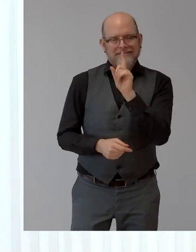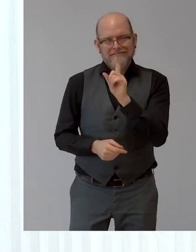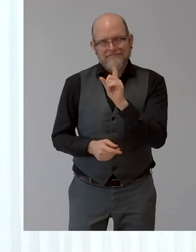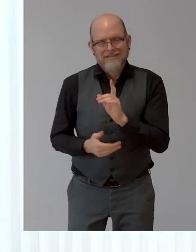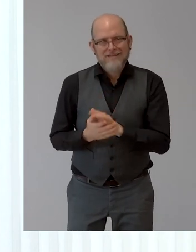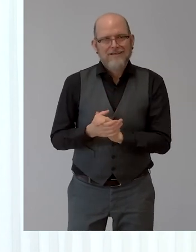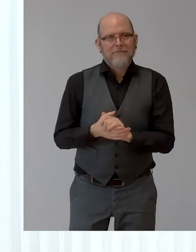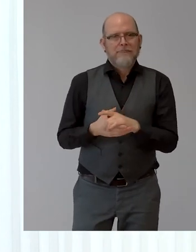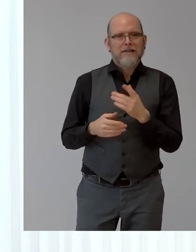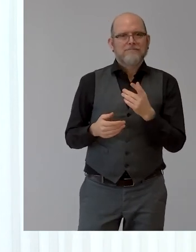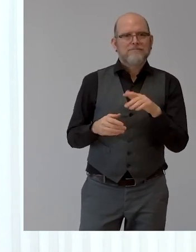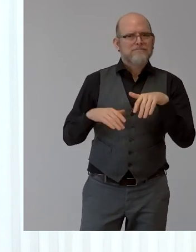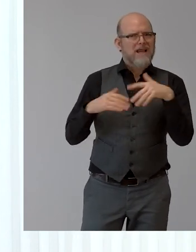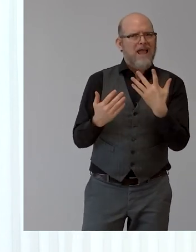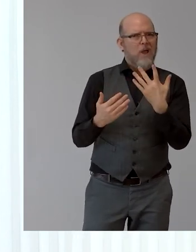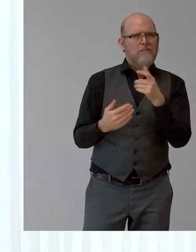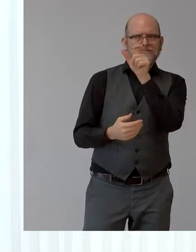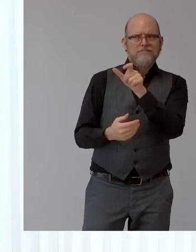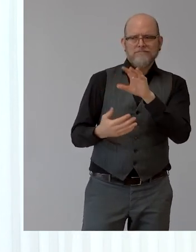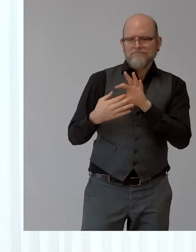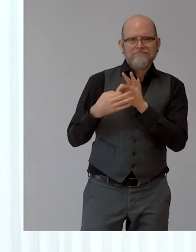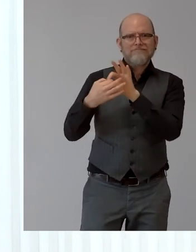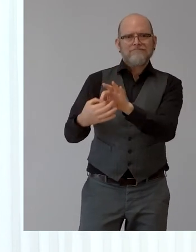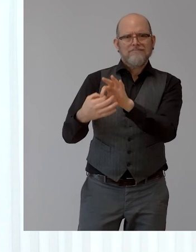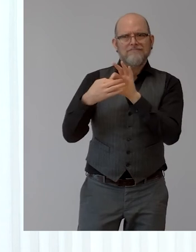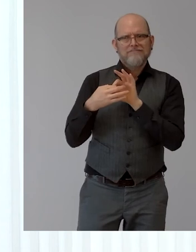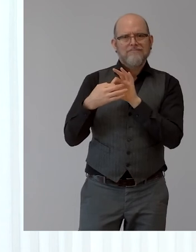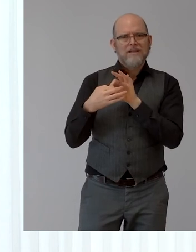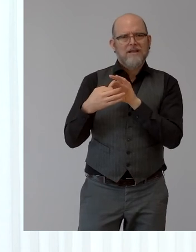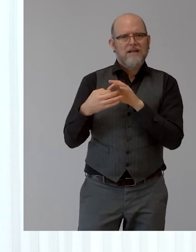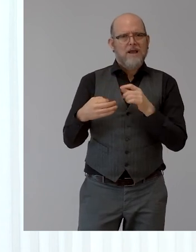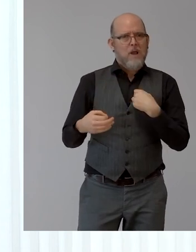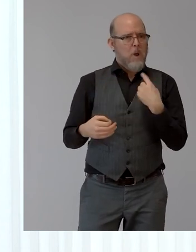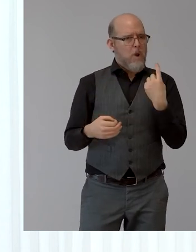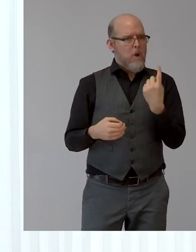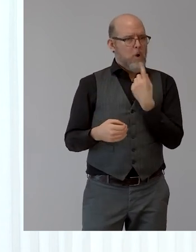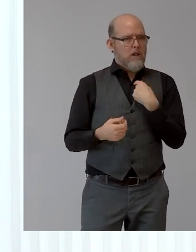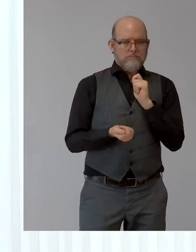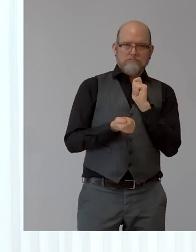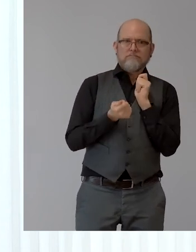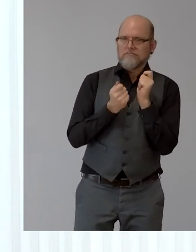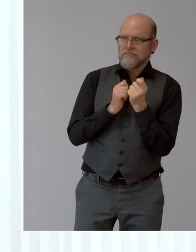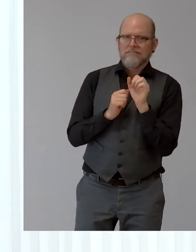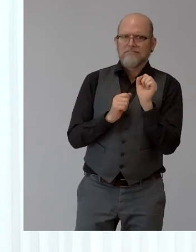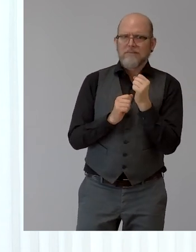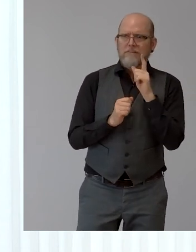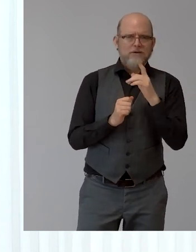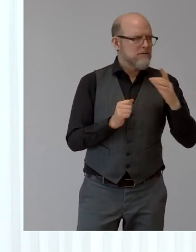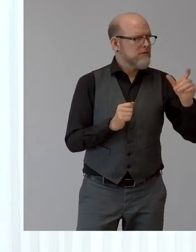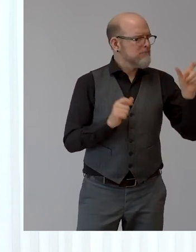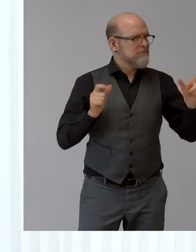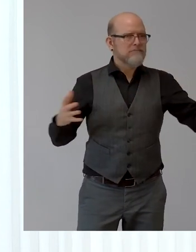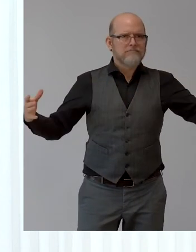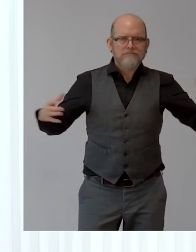drive change really just on your own or on his own or her own. We need corporations and we need to learn from each other and